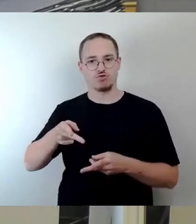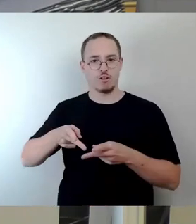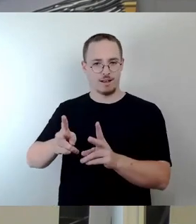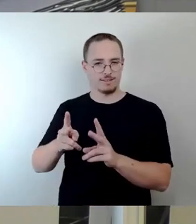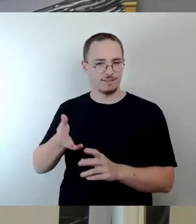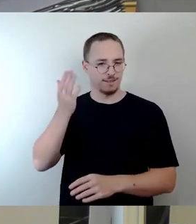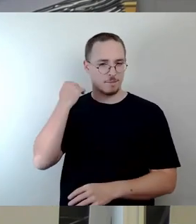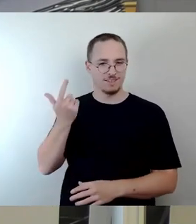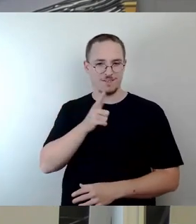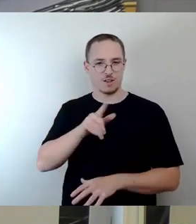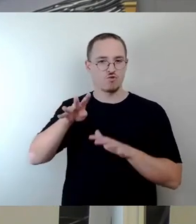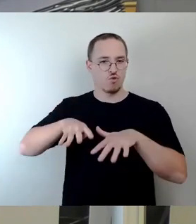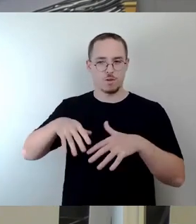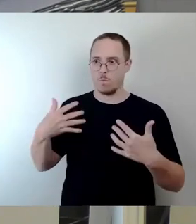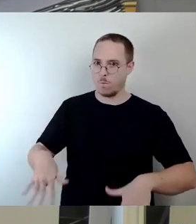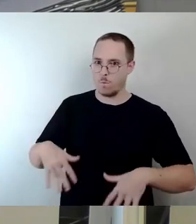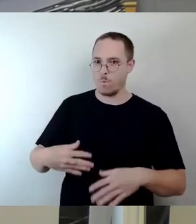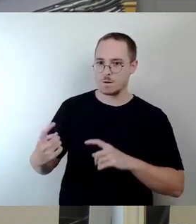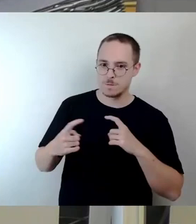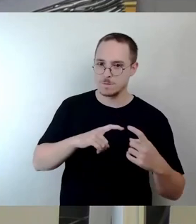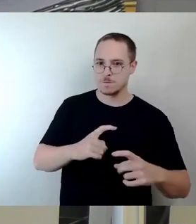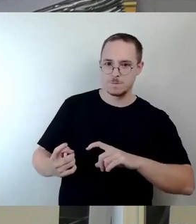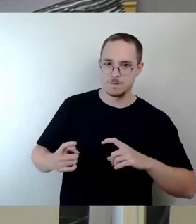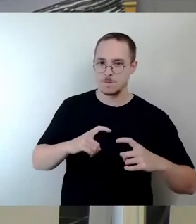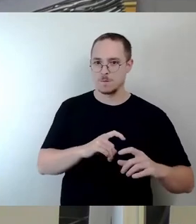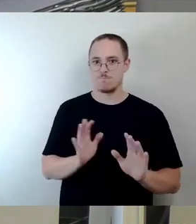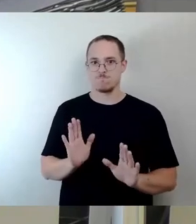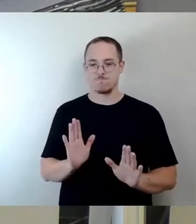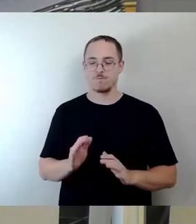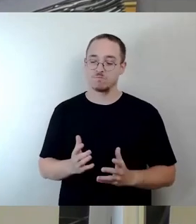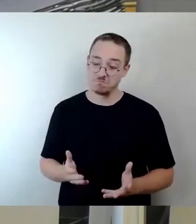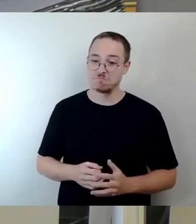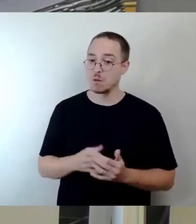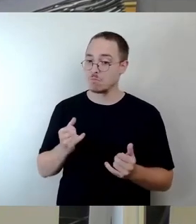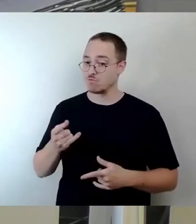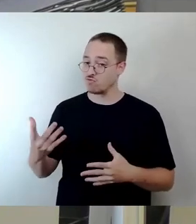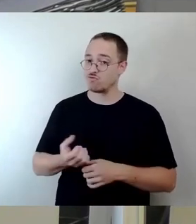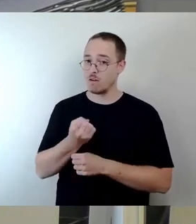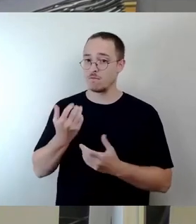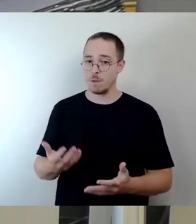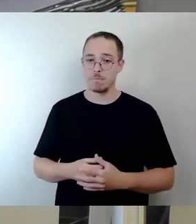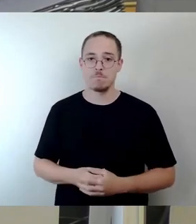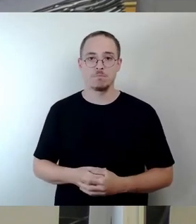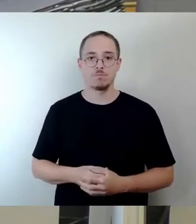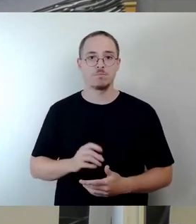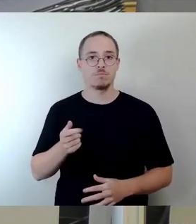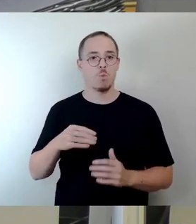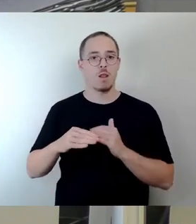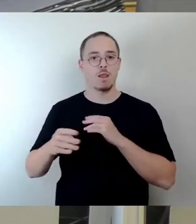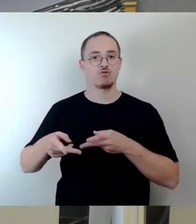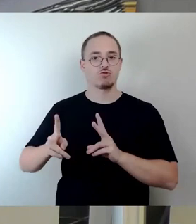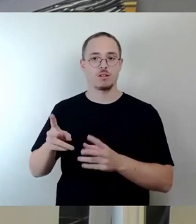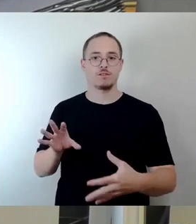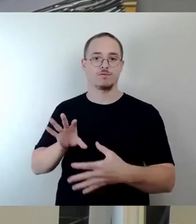Wir haben Radstreifen auf der Bautzner Straße, an der Bautzner Landstraße. An der Reikastraße hat sich was getan. Es gibt neue, sichere